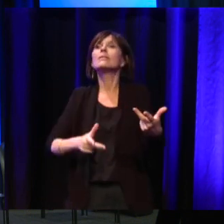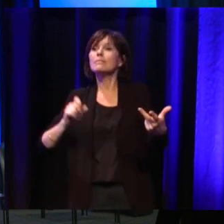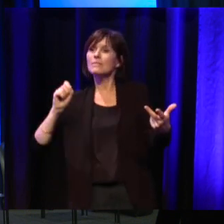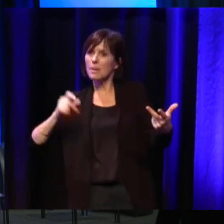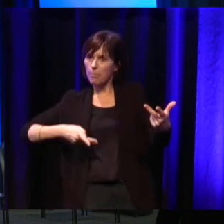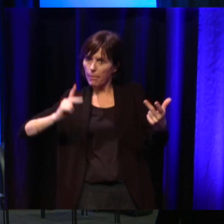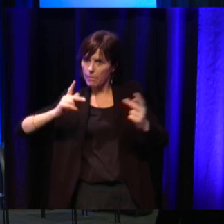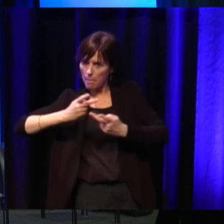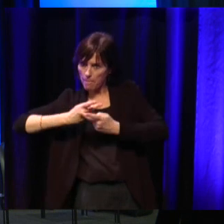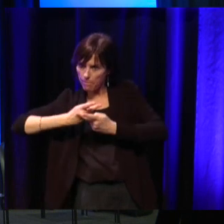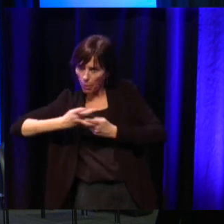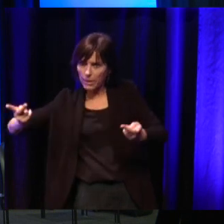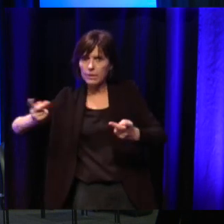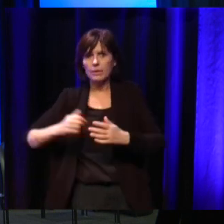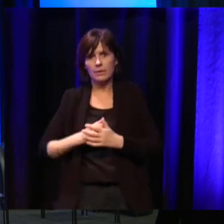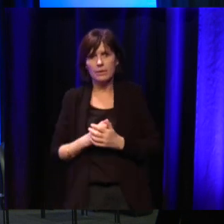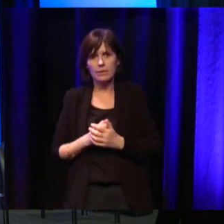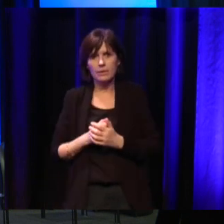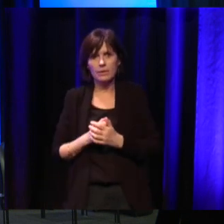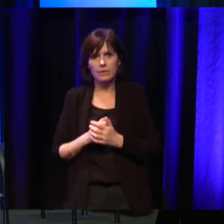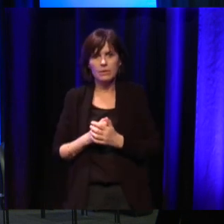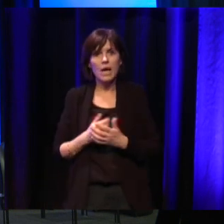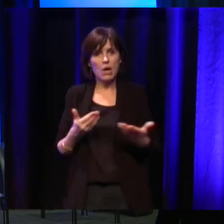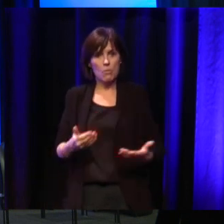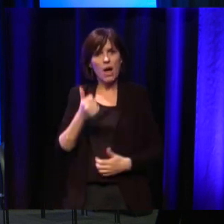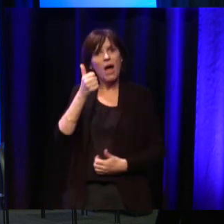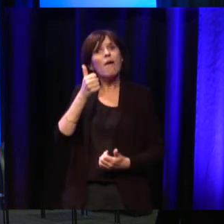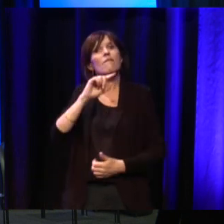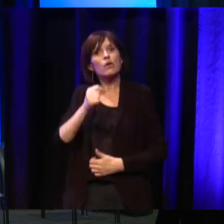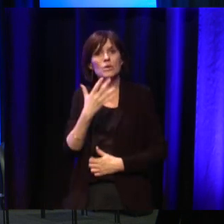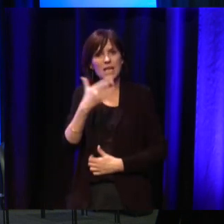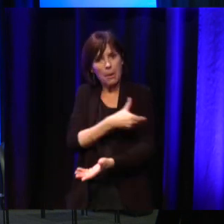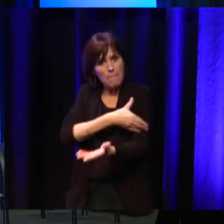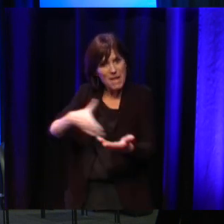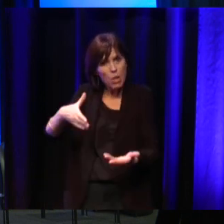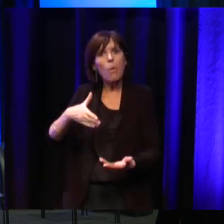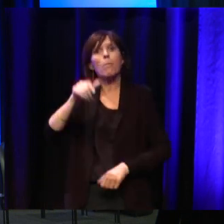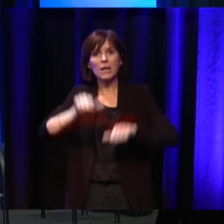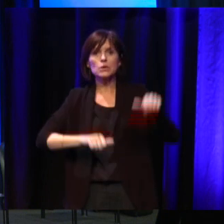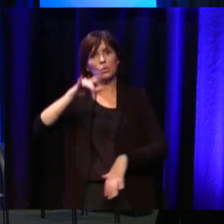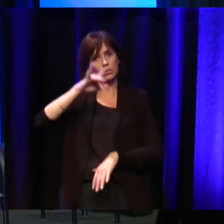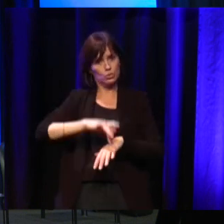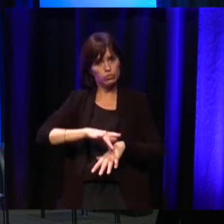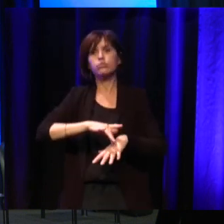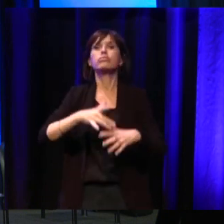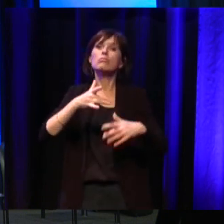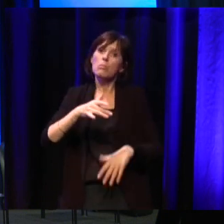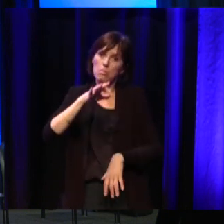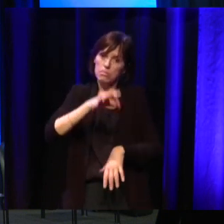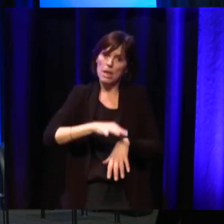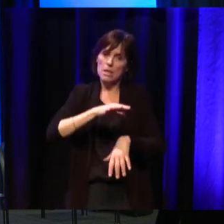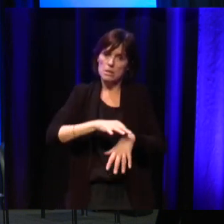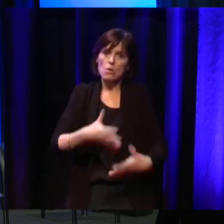C'est-à-dire qu'aujourd'hui, il y a 1,5 million de personnes qui sont atteintes directement par des maladies neurodégénératives, 3 millions avec les aidants.